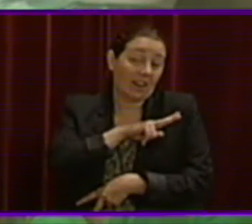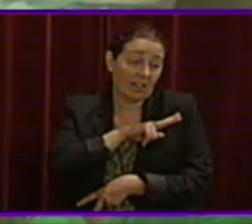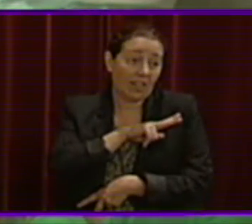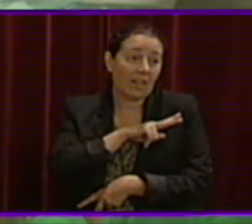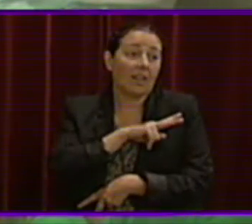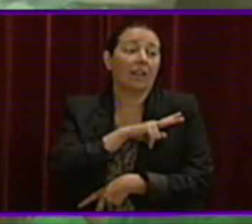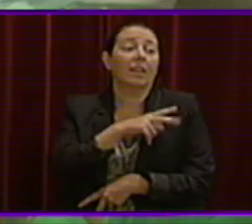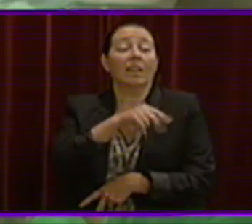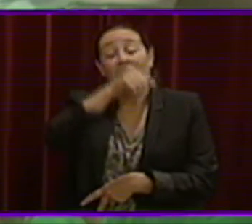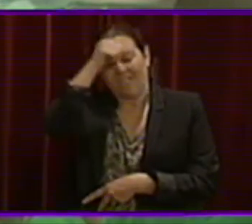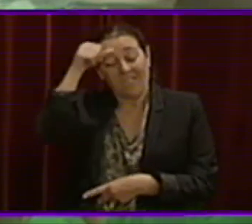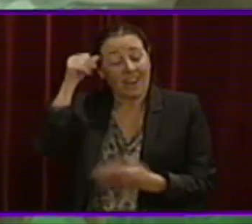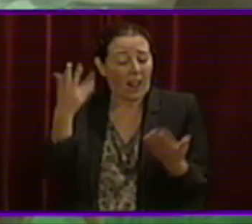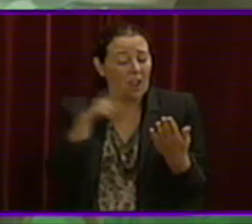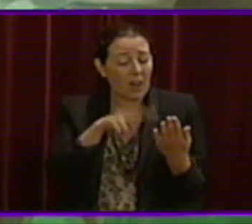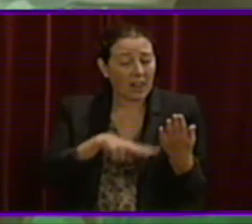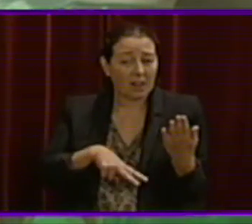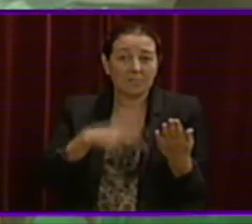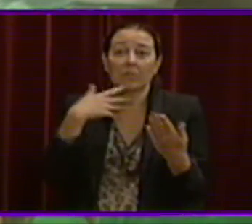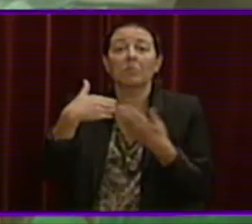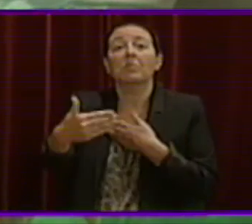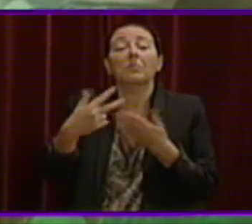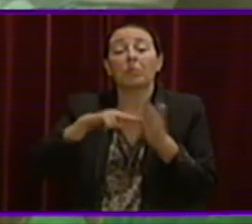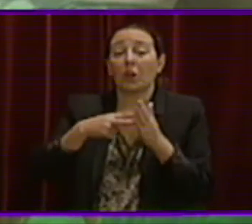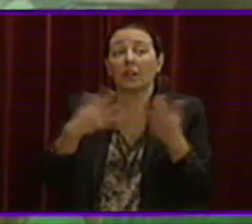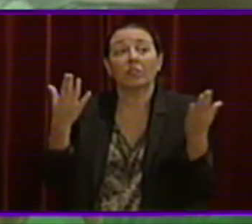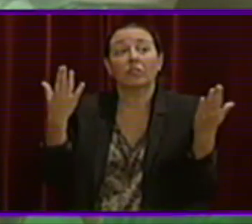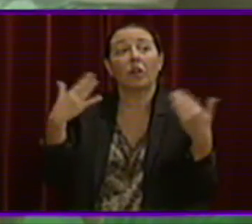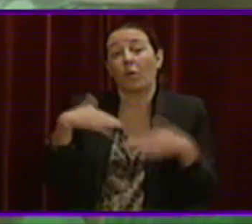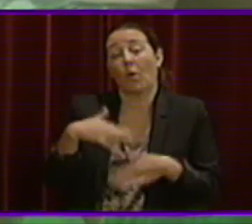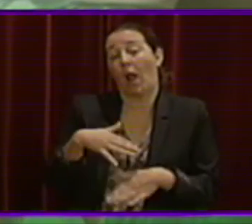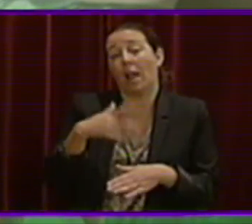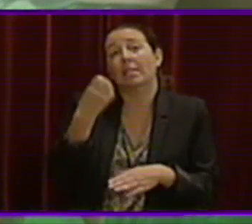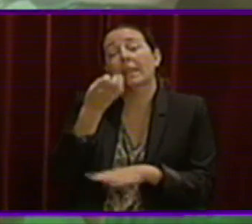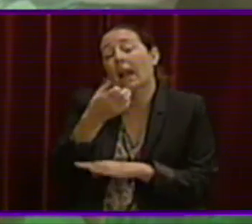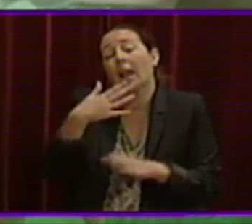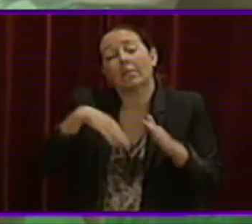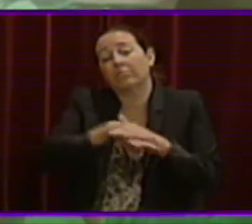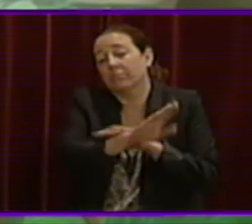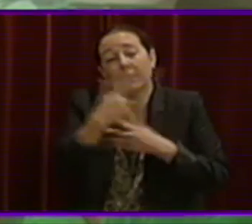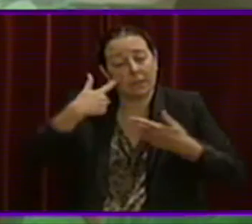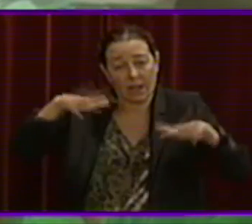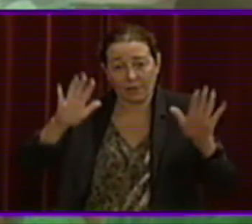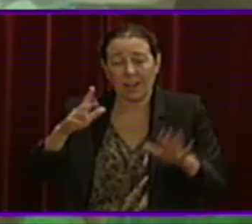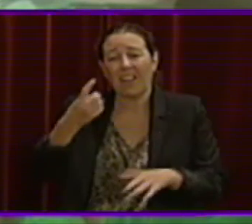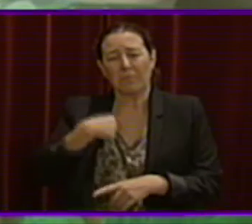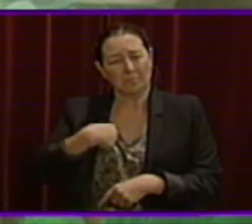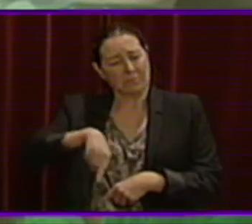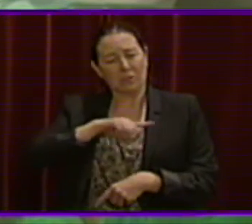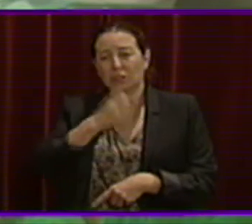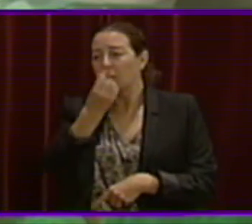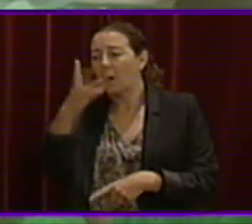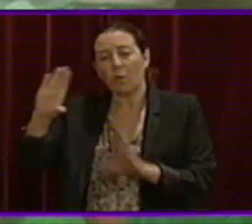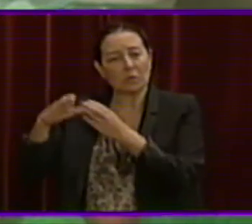ja diguem que és estiu, a la premsa no hi haurà grans projectes. El tren d'artar queda apartat. Titular que nosaltres i alguns grups no vam entendre.